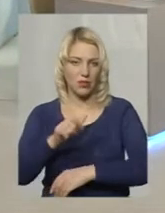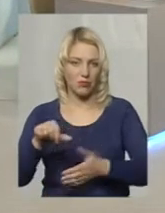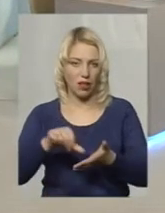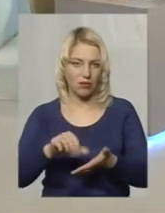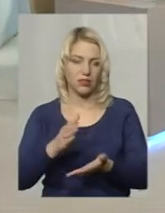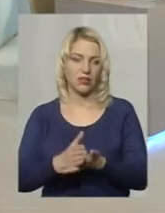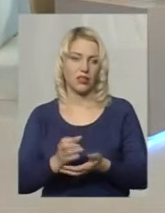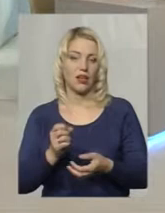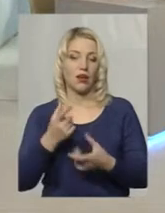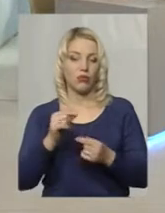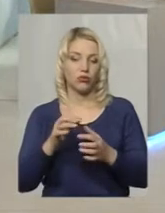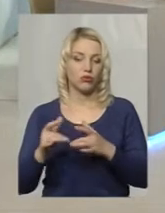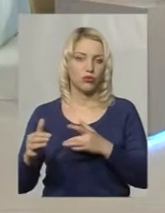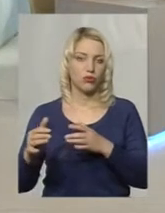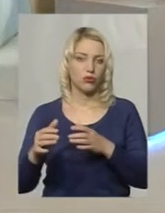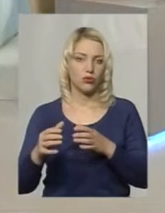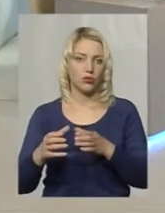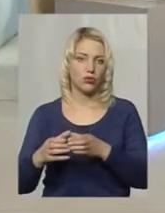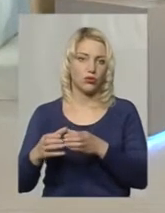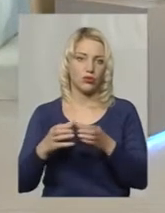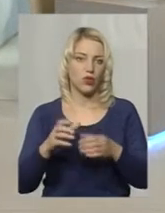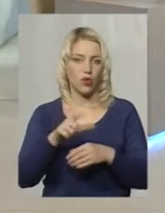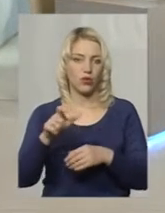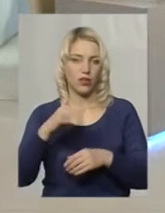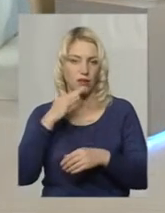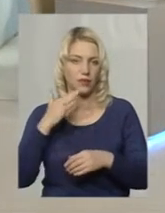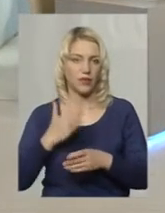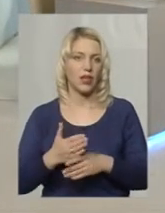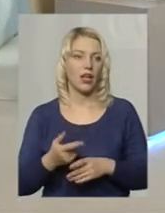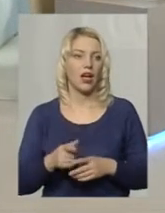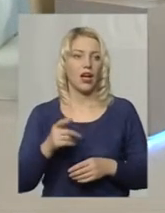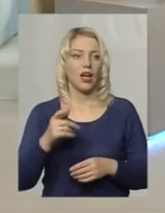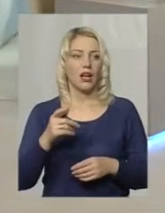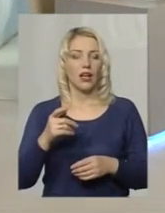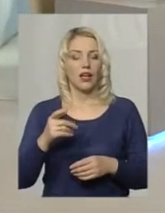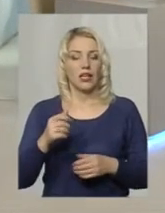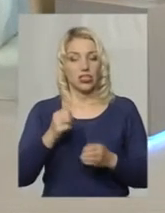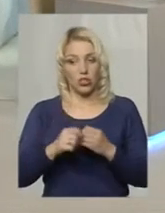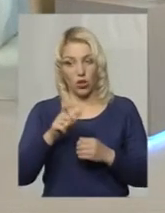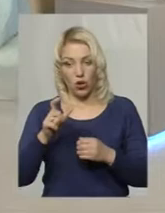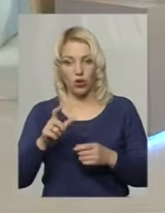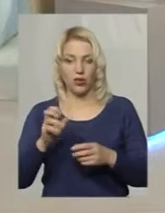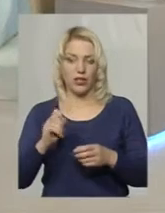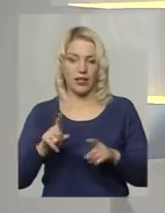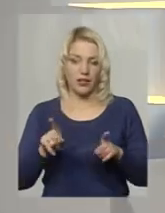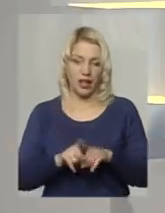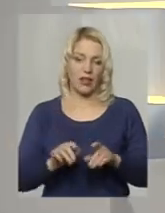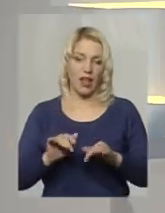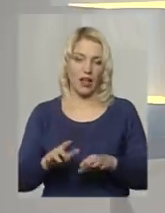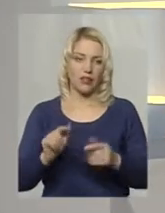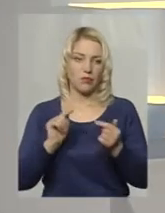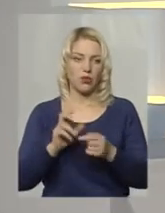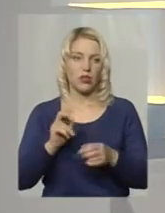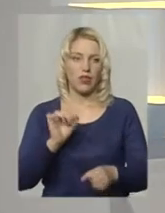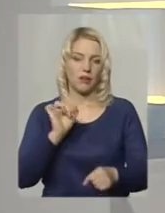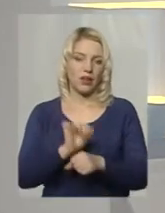скупчення людей, можливо, виникнуть. Пане Романе, от якщо порівняти, частіше люди все ж таки вдаються до таких акцій протесту, як перекриття доріг отаке